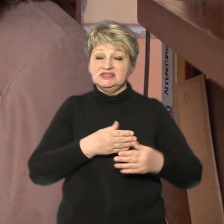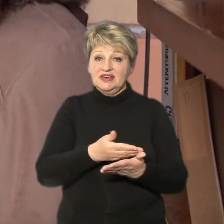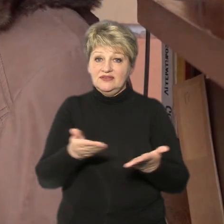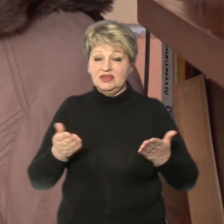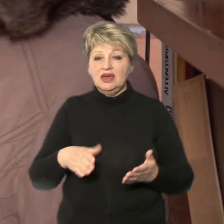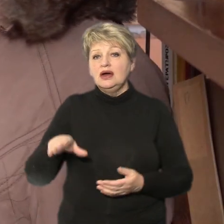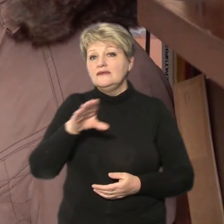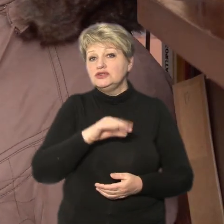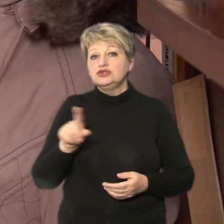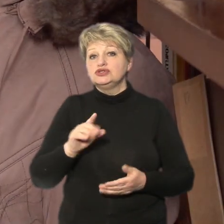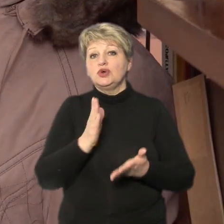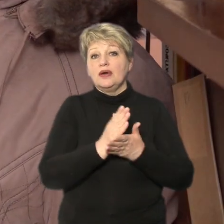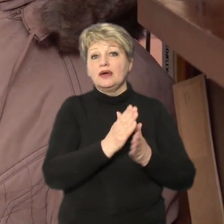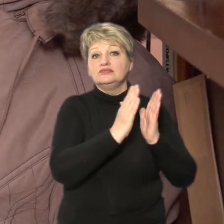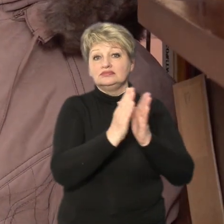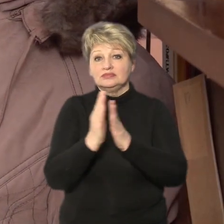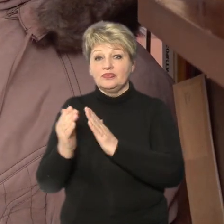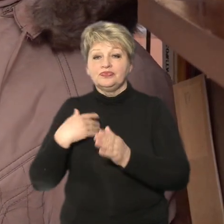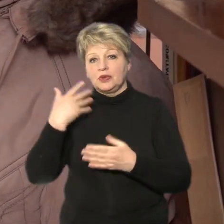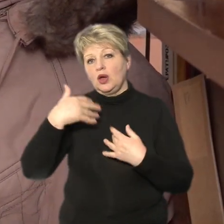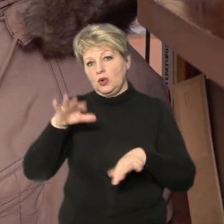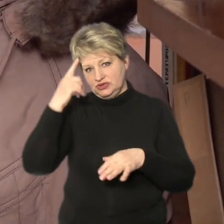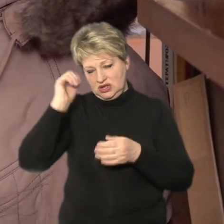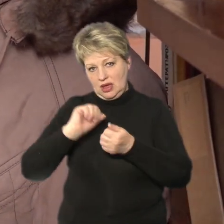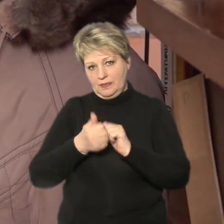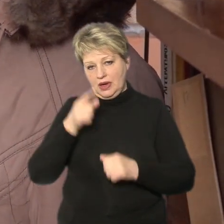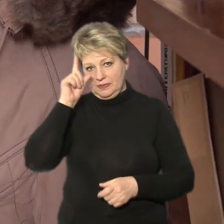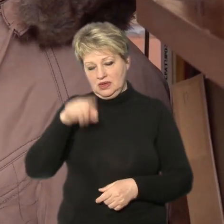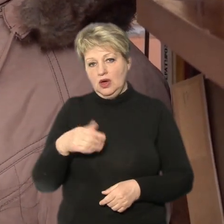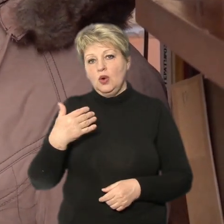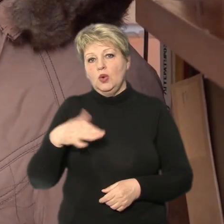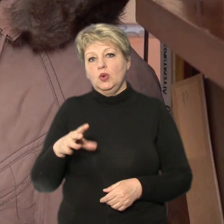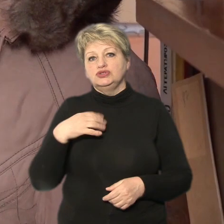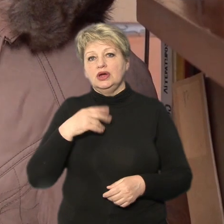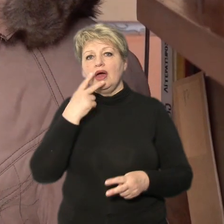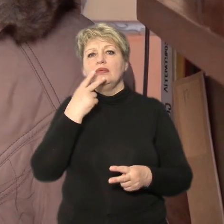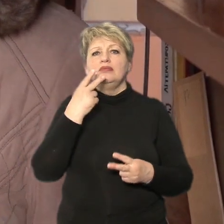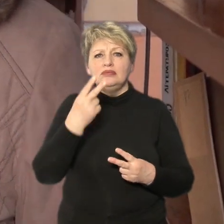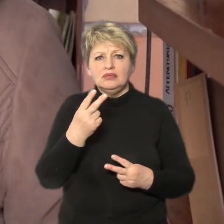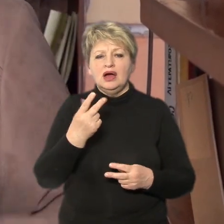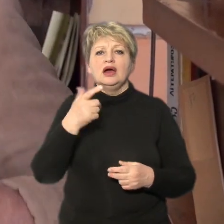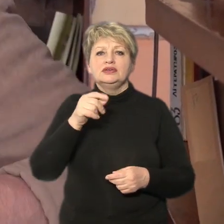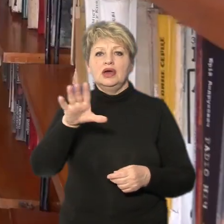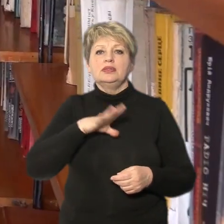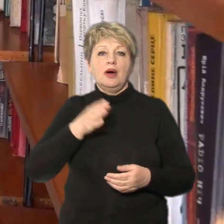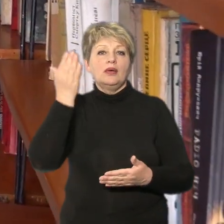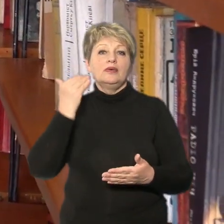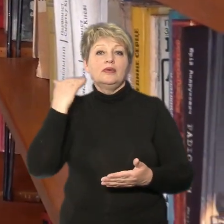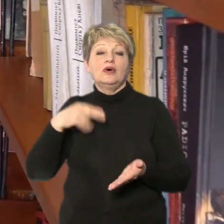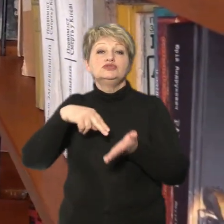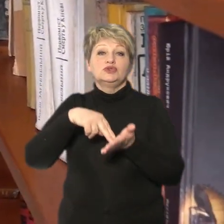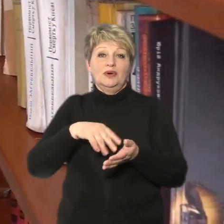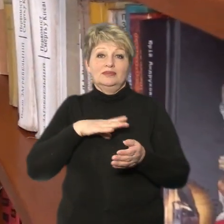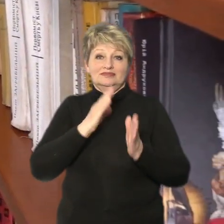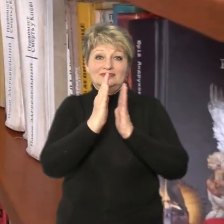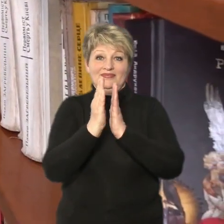Усе, що стоїть, його на пам'ять знаю, воно мені даже по області знайоме, де воно стояло при мені. Каже колишня